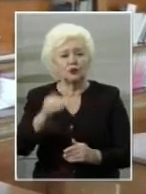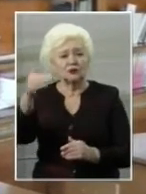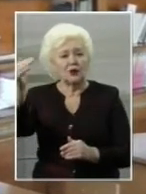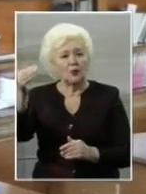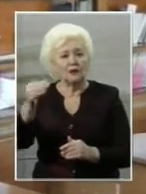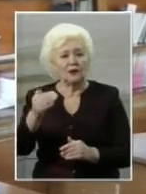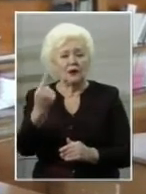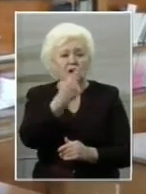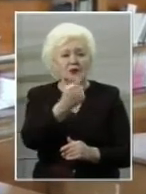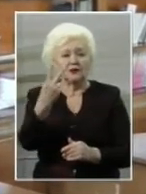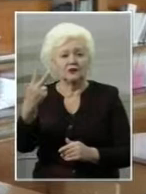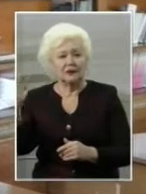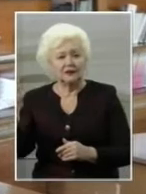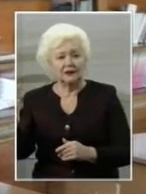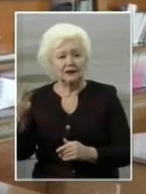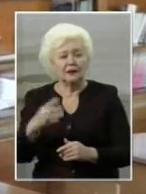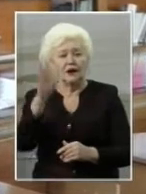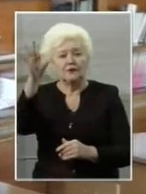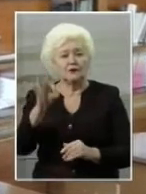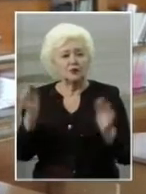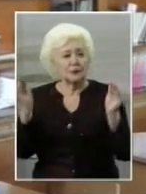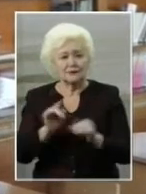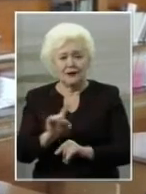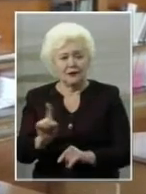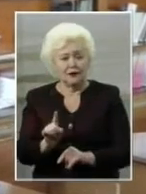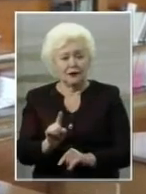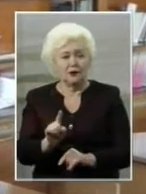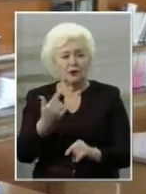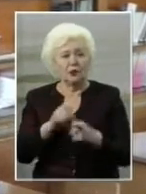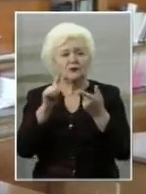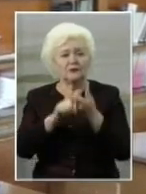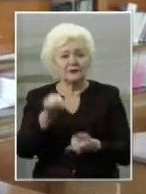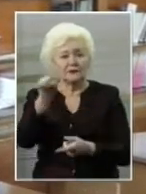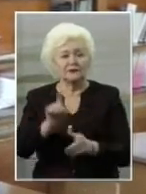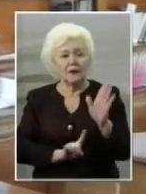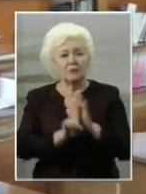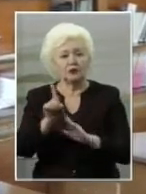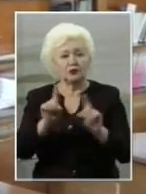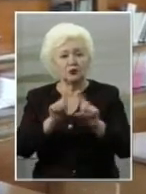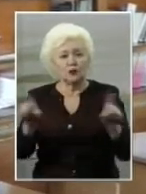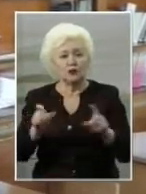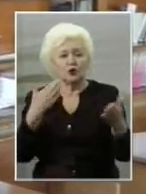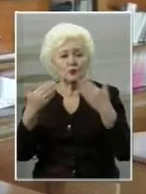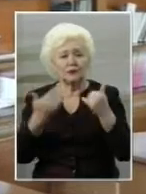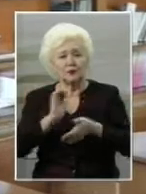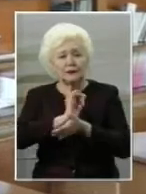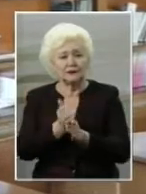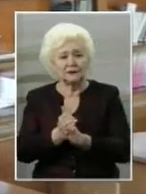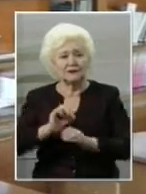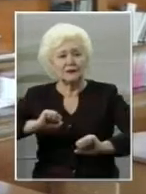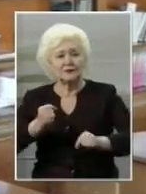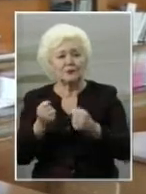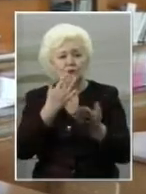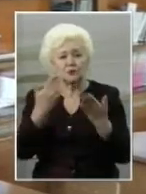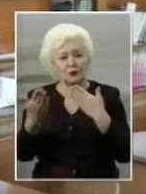один, два, три, тобто відсоток невеликий. Але через те, що у нас початкова школа спілкується дуже тісно один з одним,